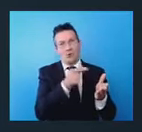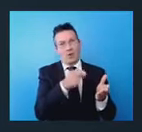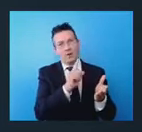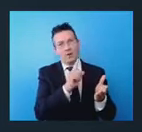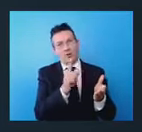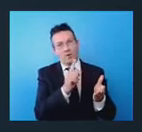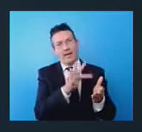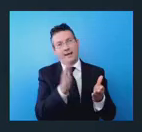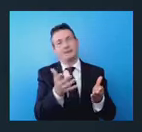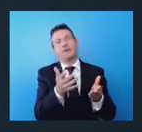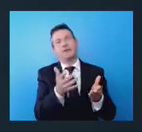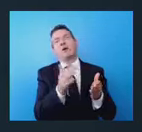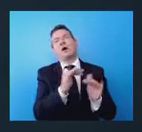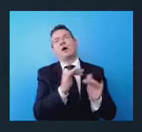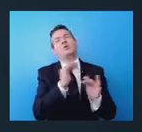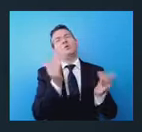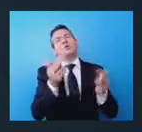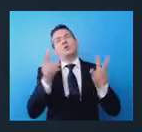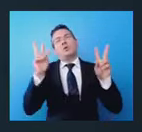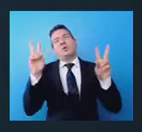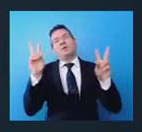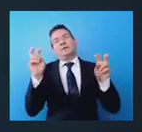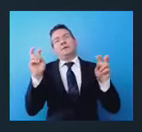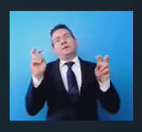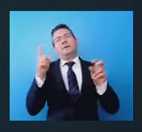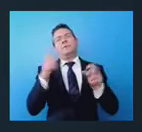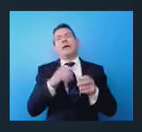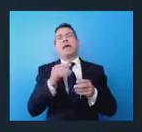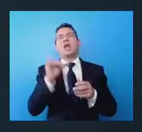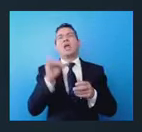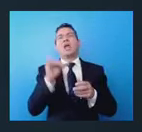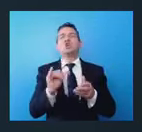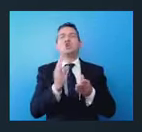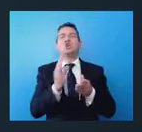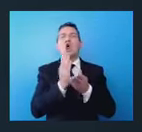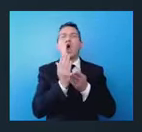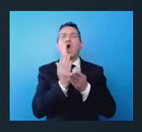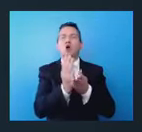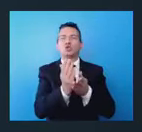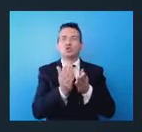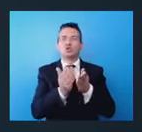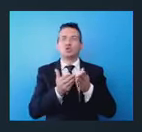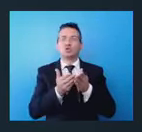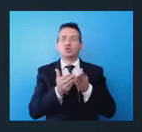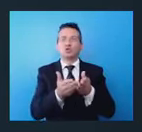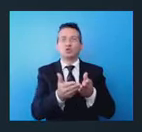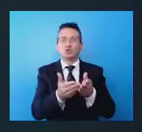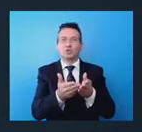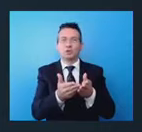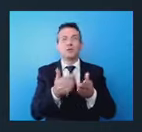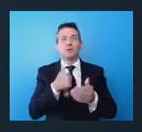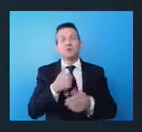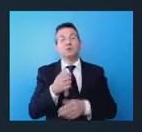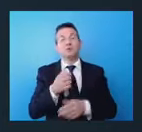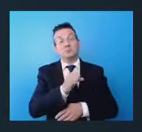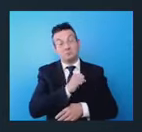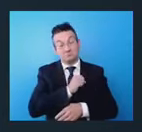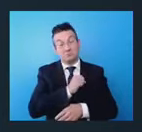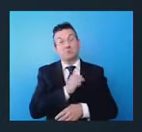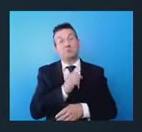a tutto il tema degli yacht e insomma penso che ci siano le condizioni per fare